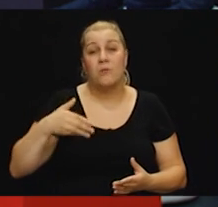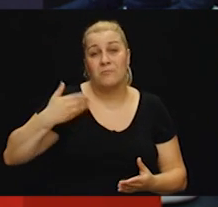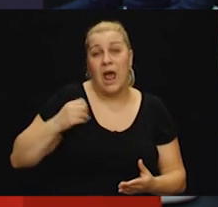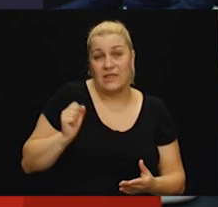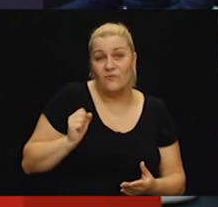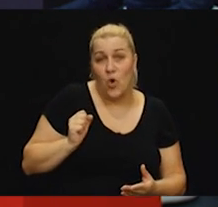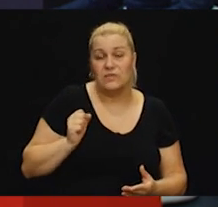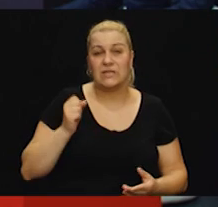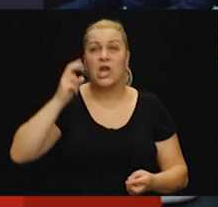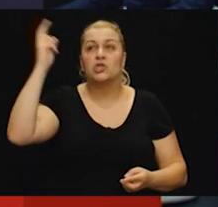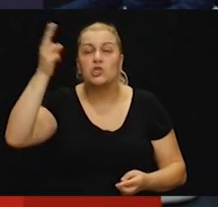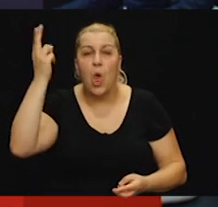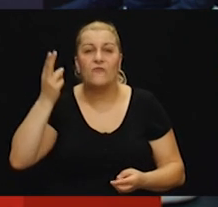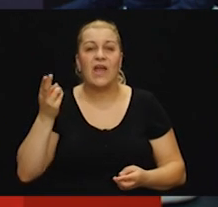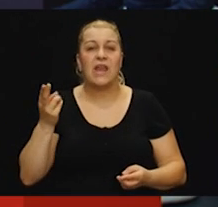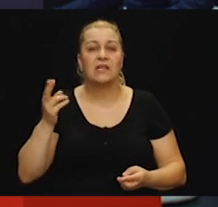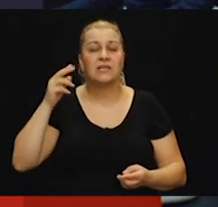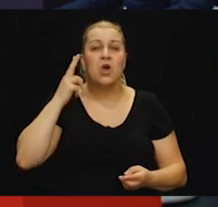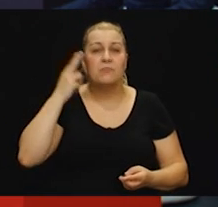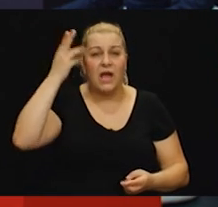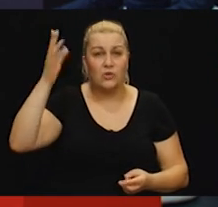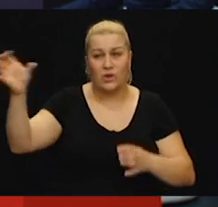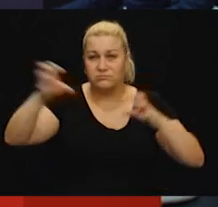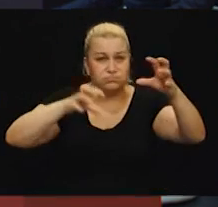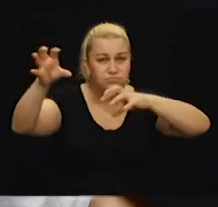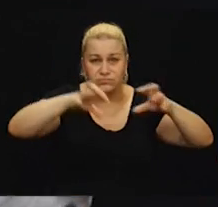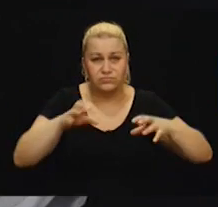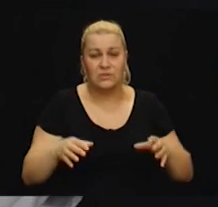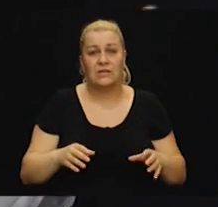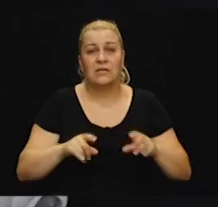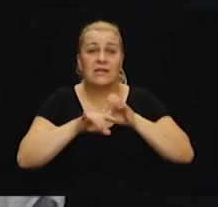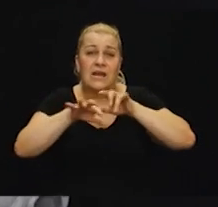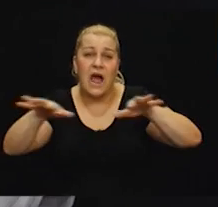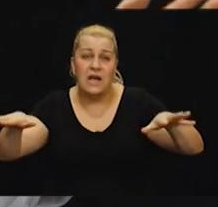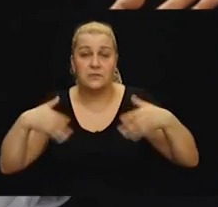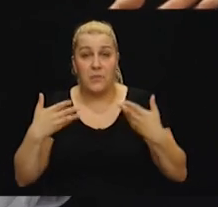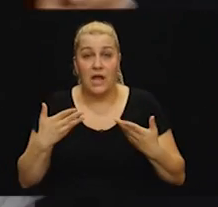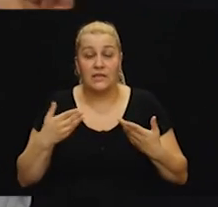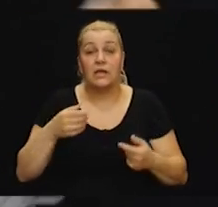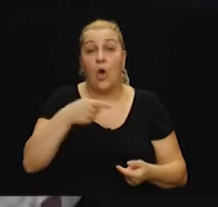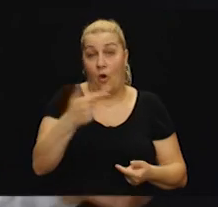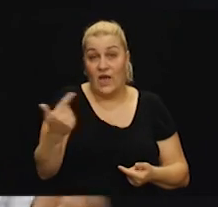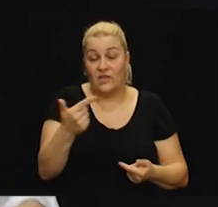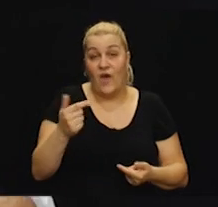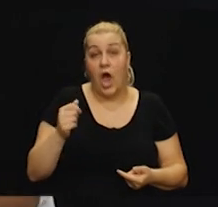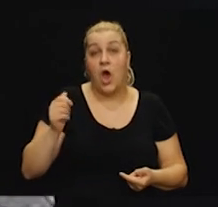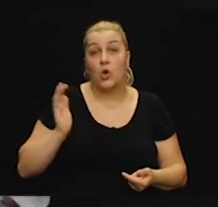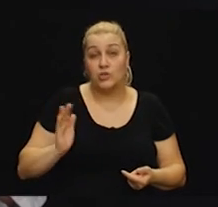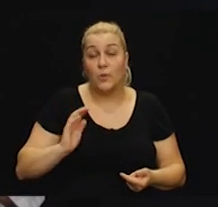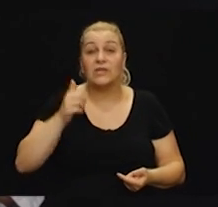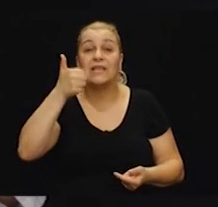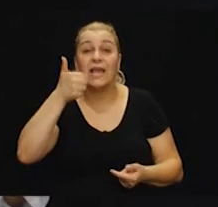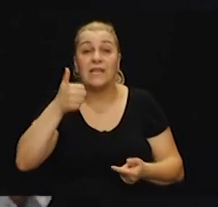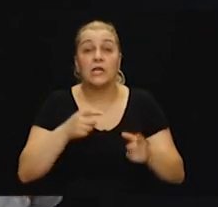Bilo je i Slovenaca, Šiptara, Makedonaca i tako dalje. Evo, konkretno, ta dva gospodina, jedan je u pušti, ima